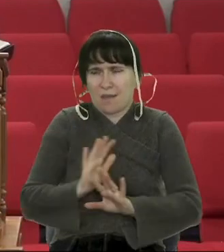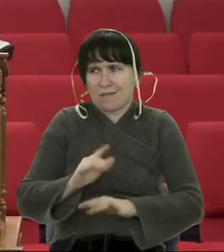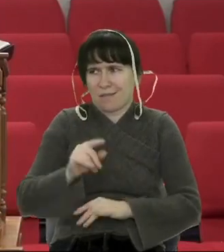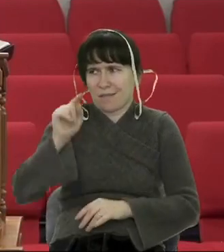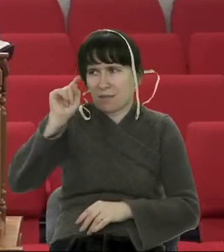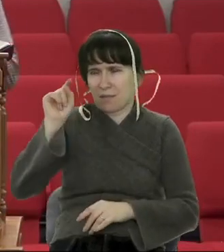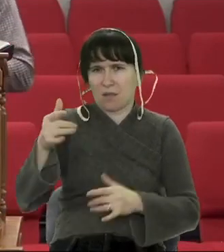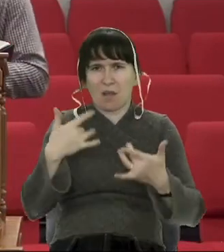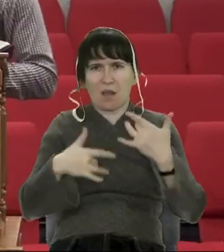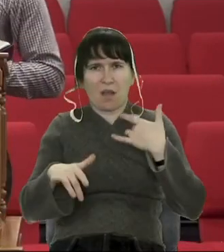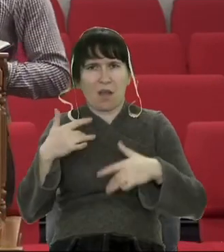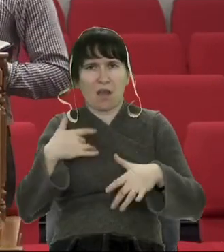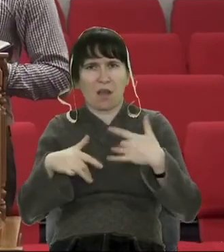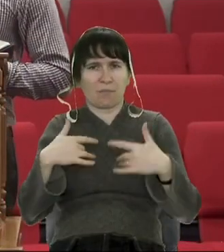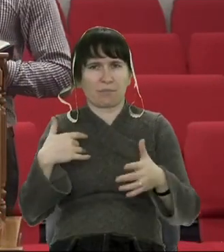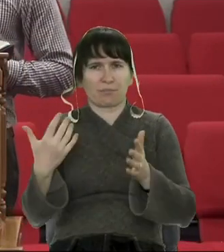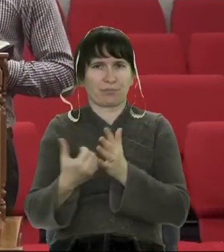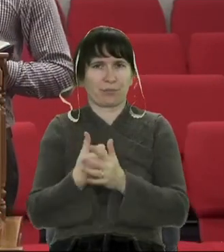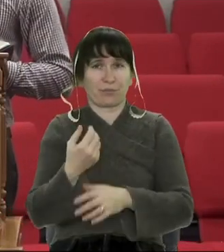Але ті люди,